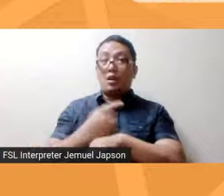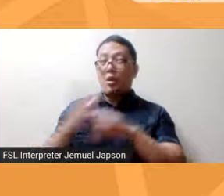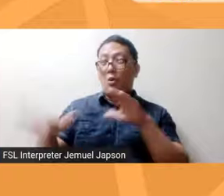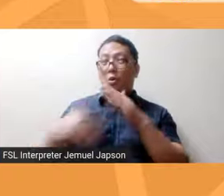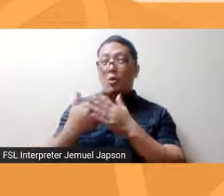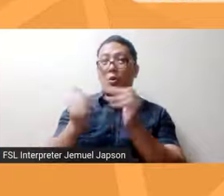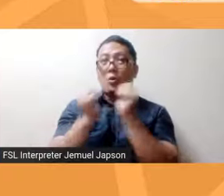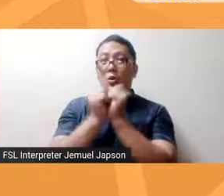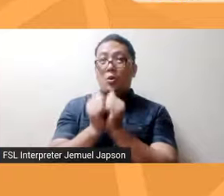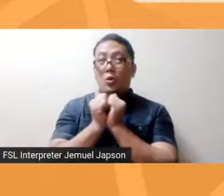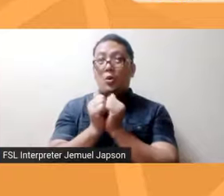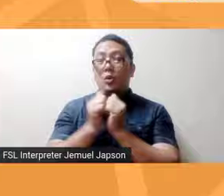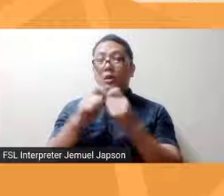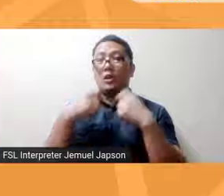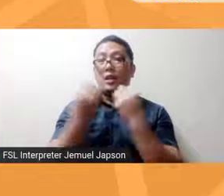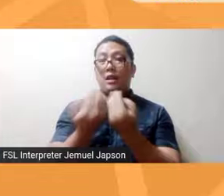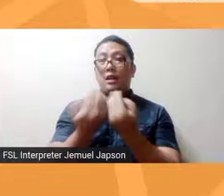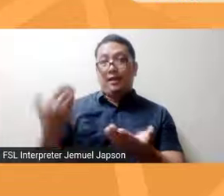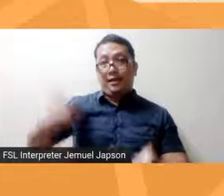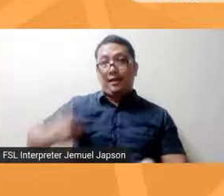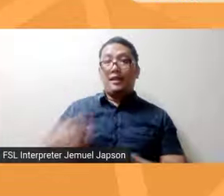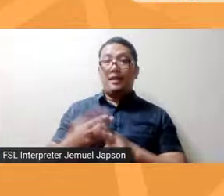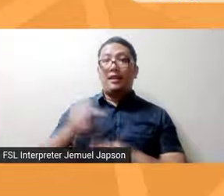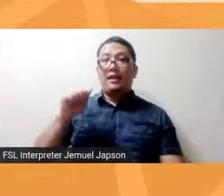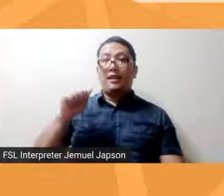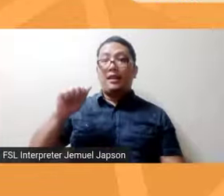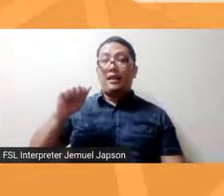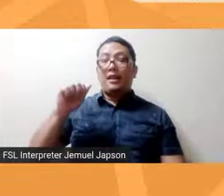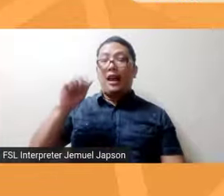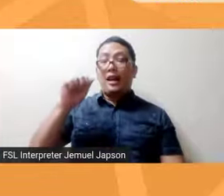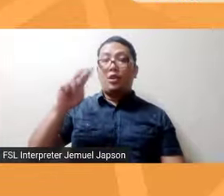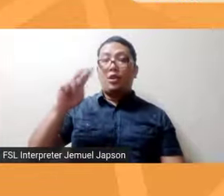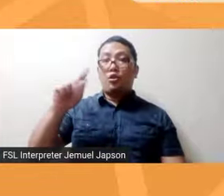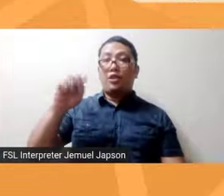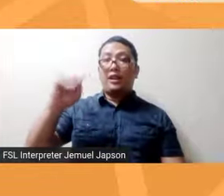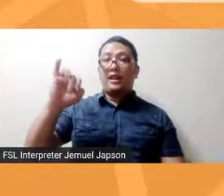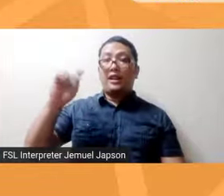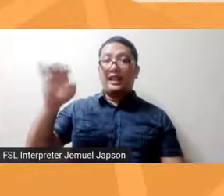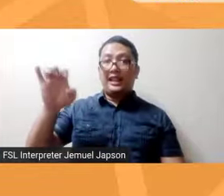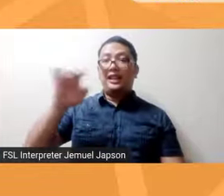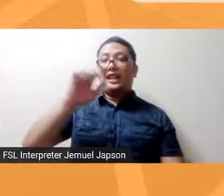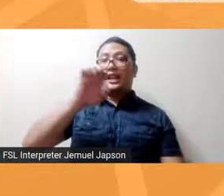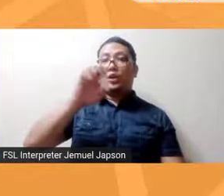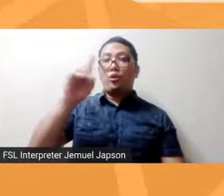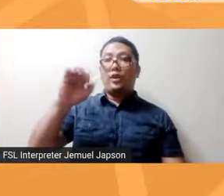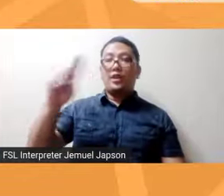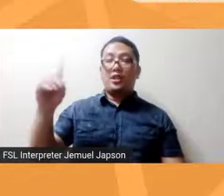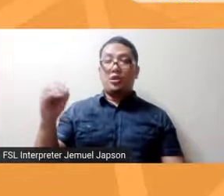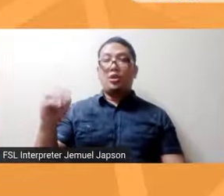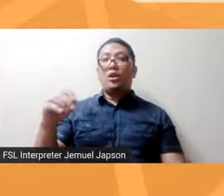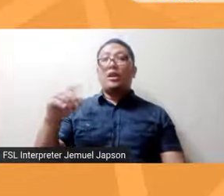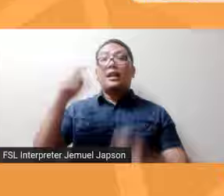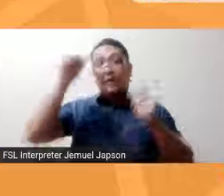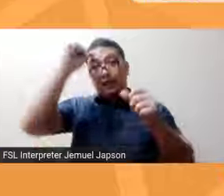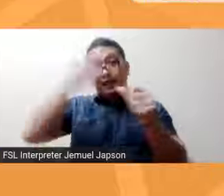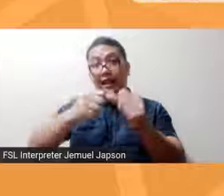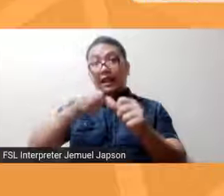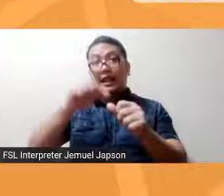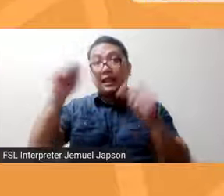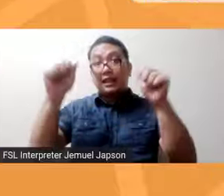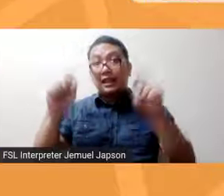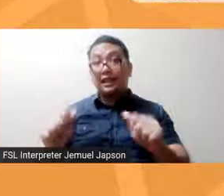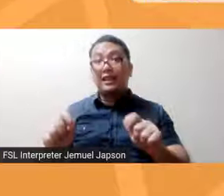production team. Ako po muli, si Antoinette Eduardo at tandaan, tuwing Sabado alas 11 hanggang alas 12 ng tanghali,